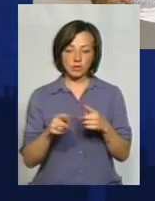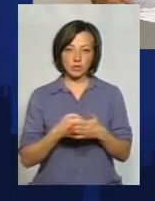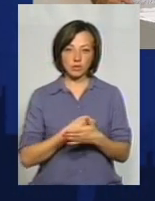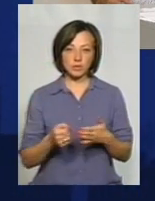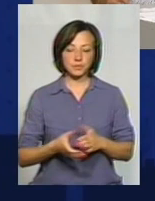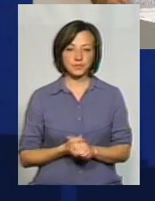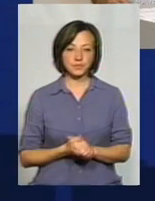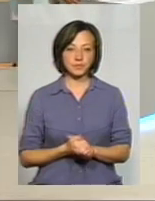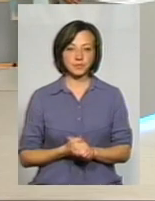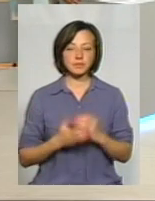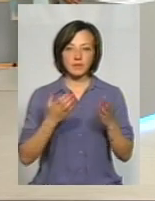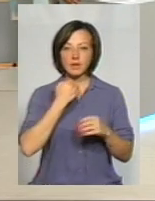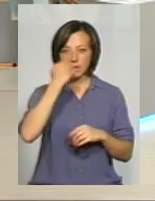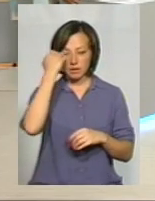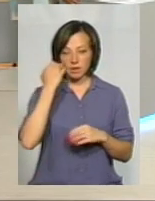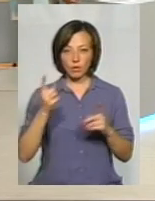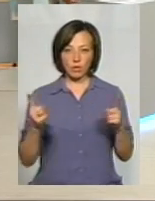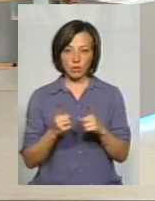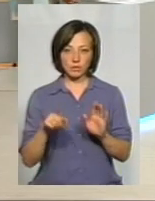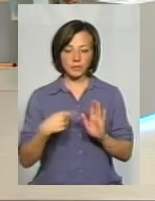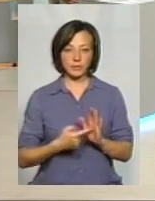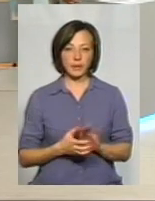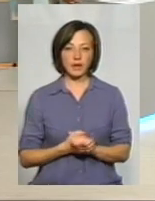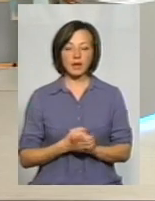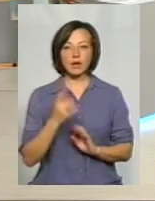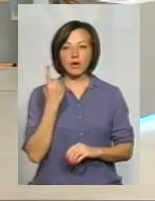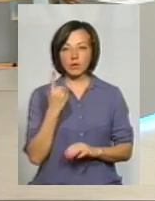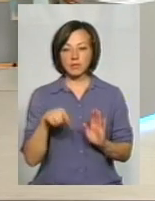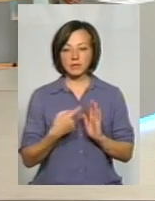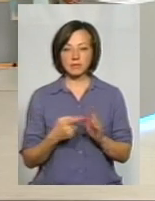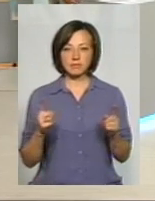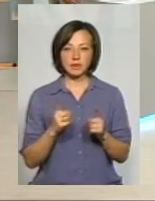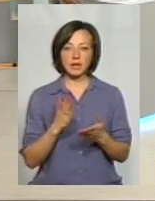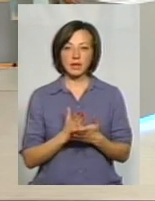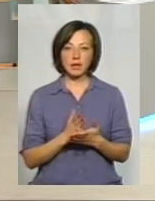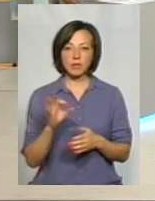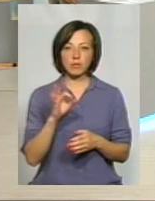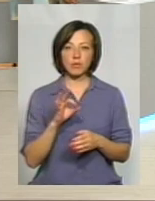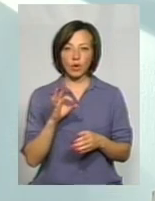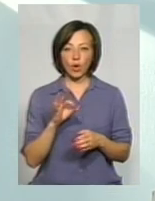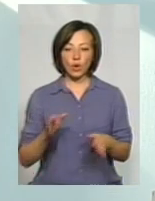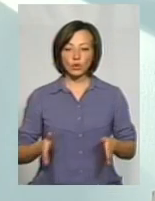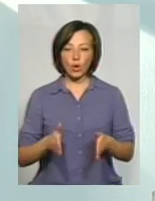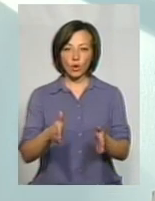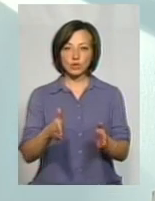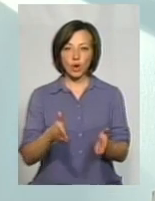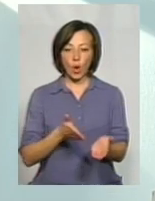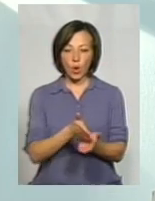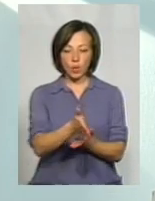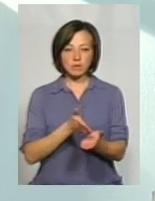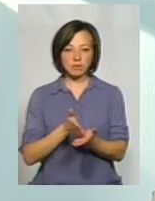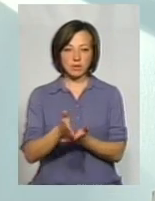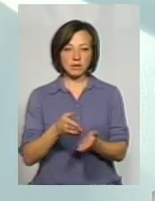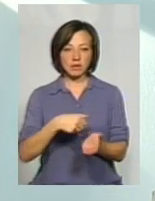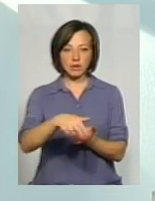'ються. Я вам дякую, пані Анна. Ще одне запитання є по поводу дорожньої розмітки. Чому